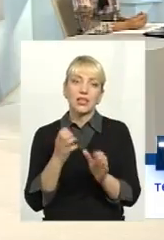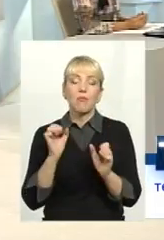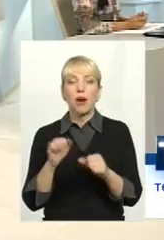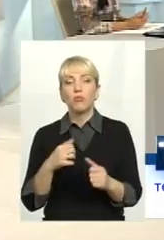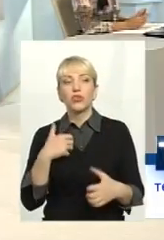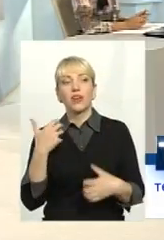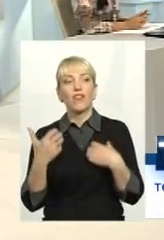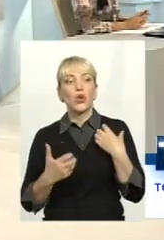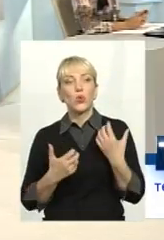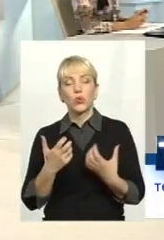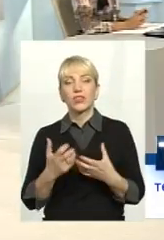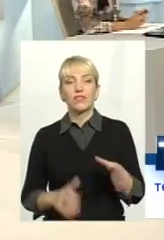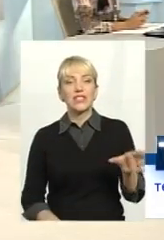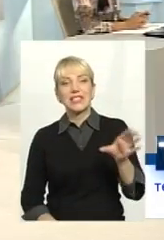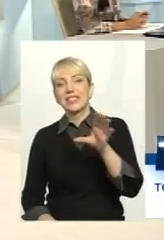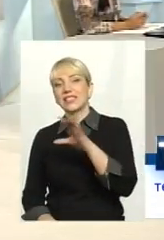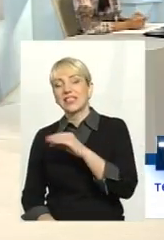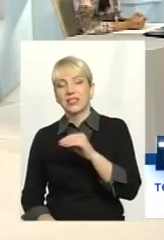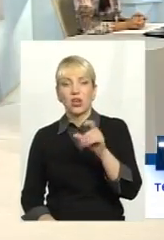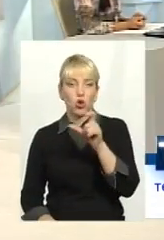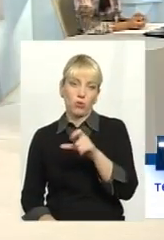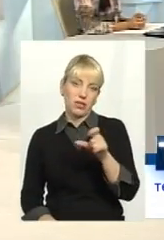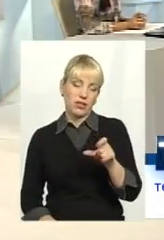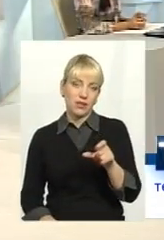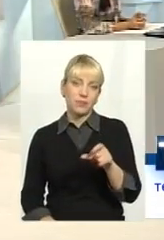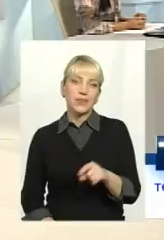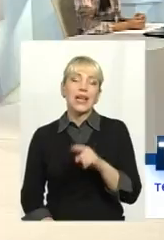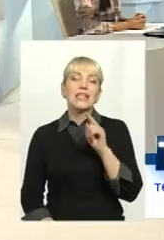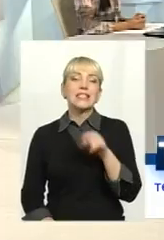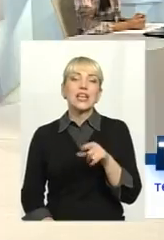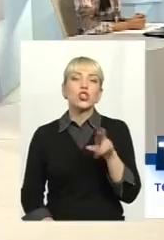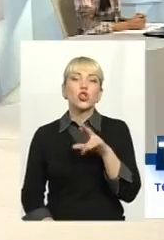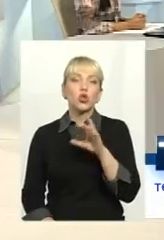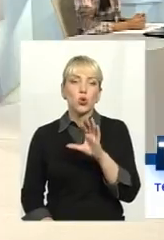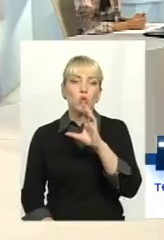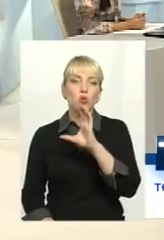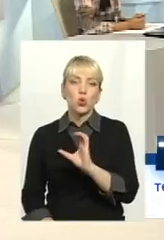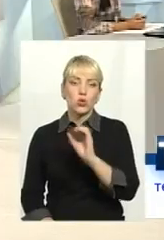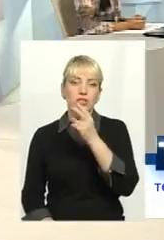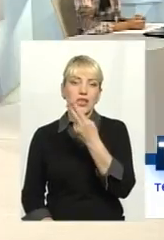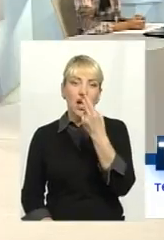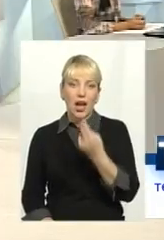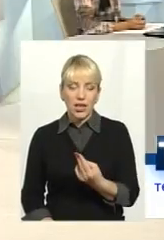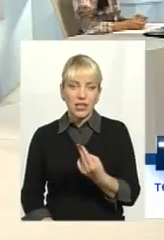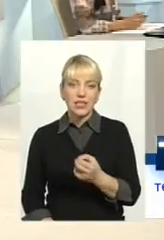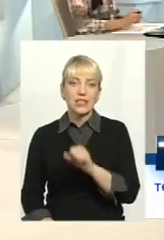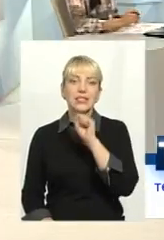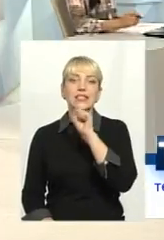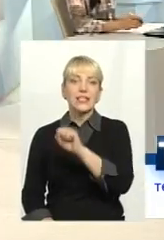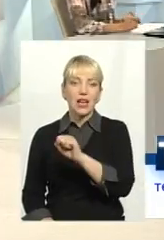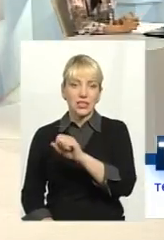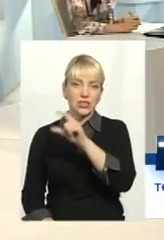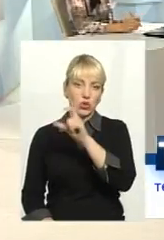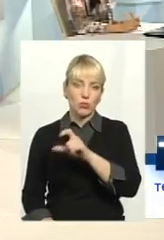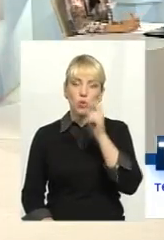всіх багатьох громадян. Це щодо соціального захисту громадян України. По